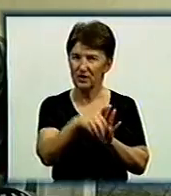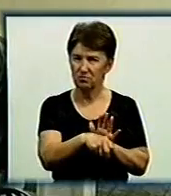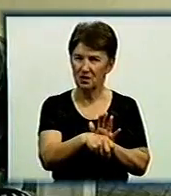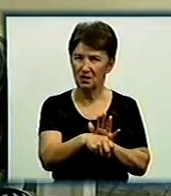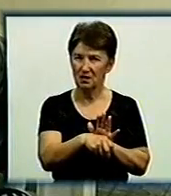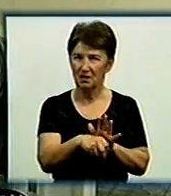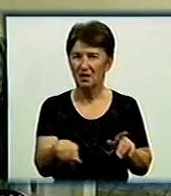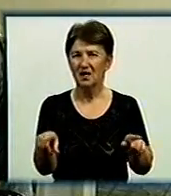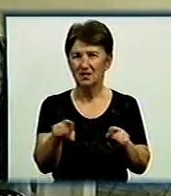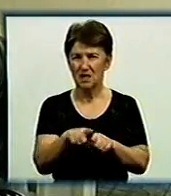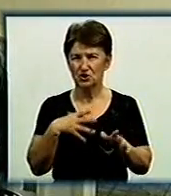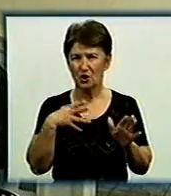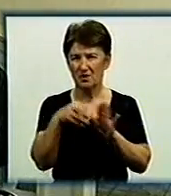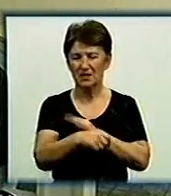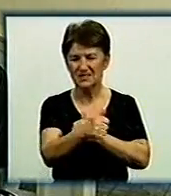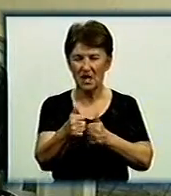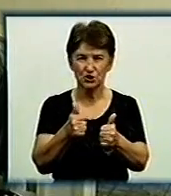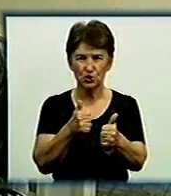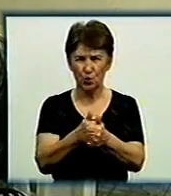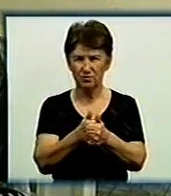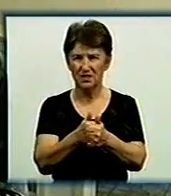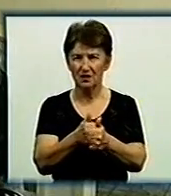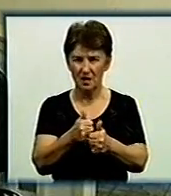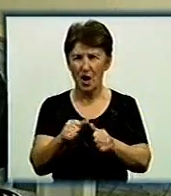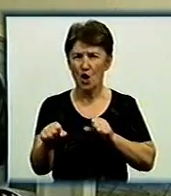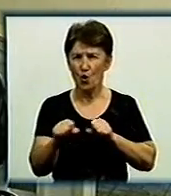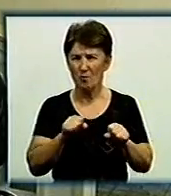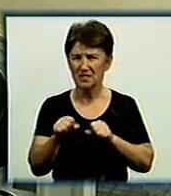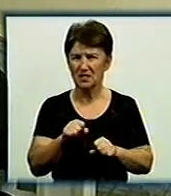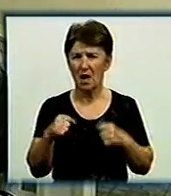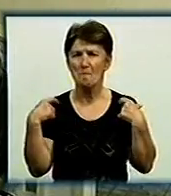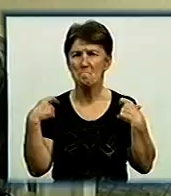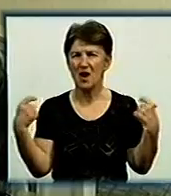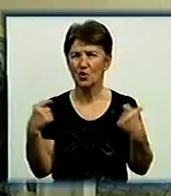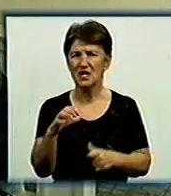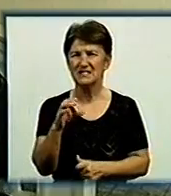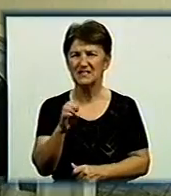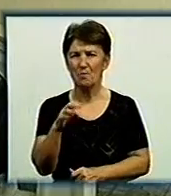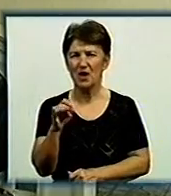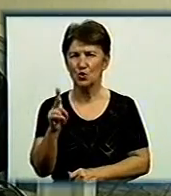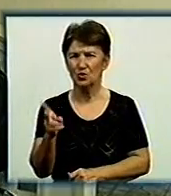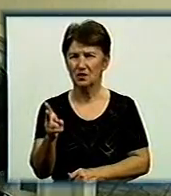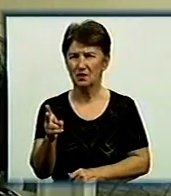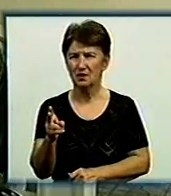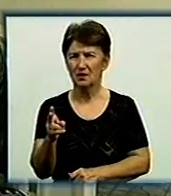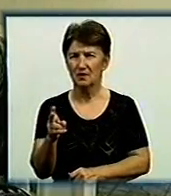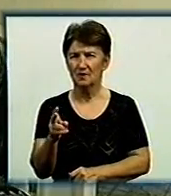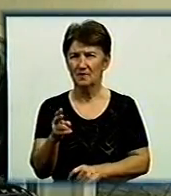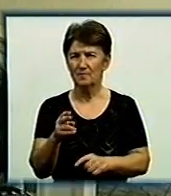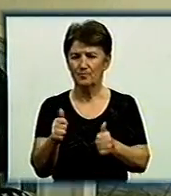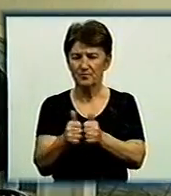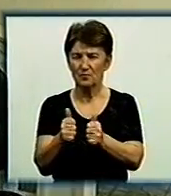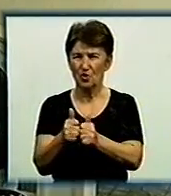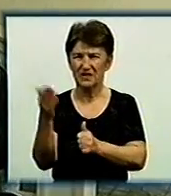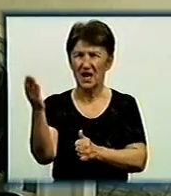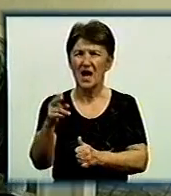Також погиб заступник командира батальйона по роботі з особливим складом майор Степанов Дебальцево. Под Дебальцево